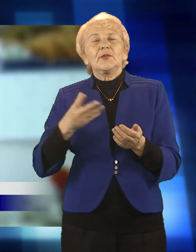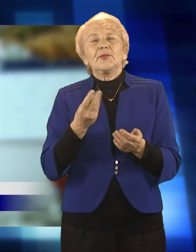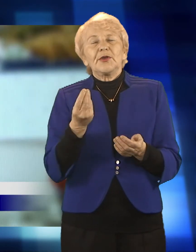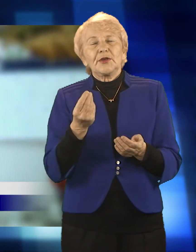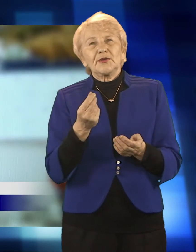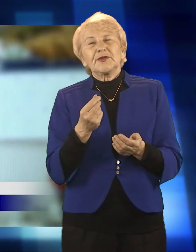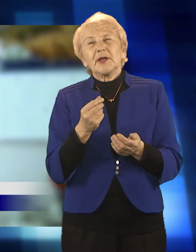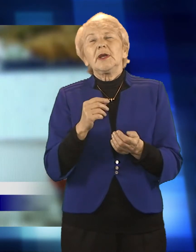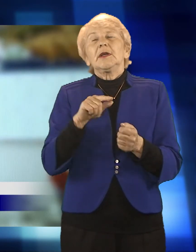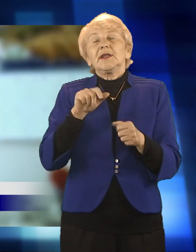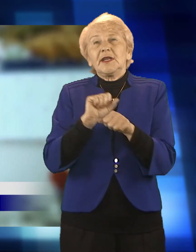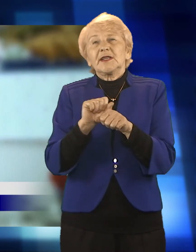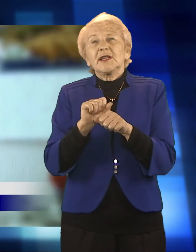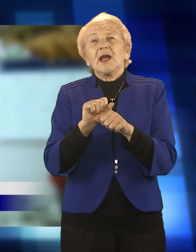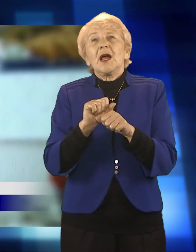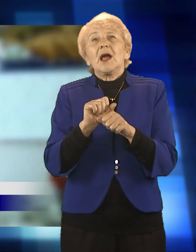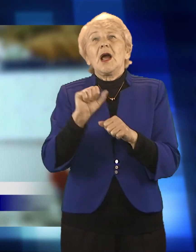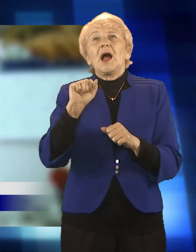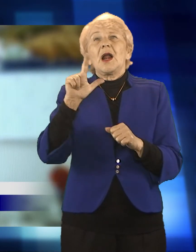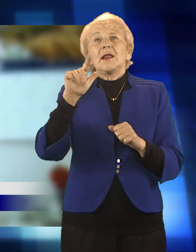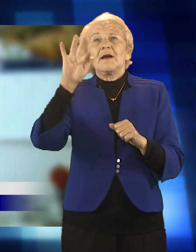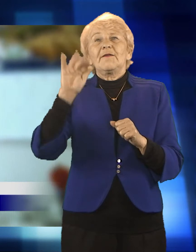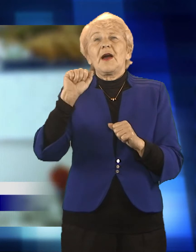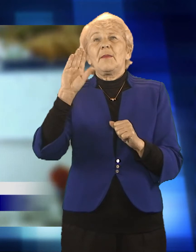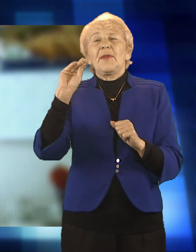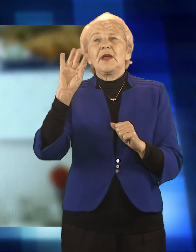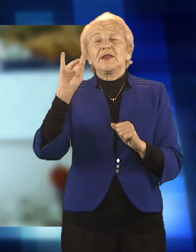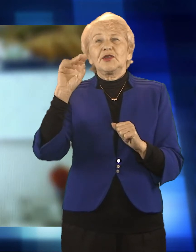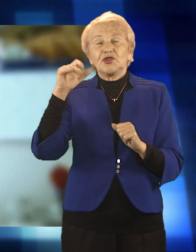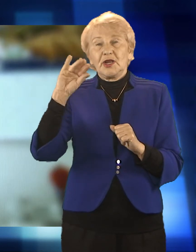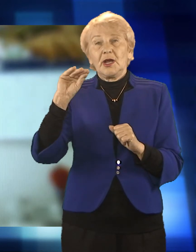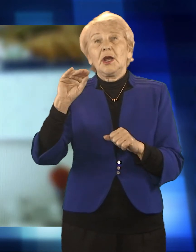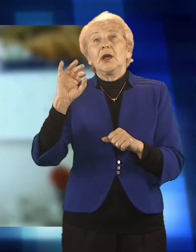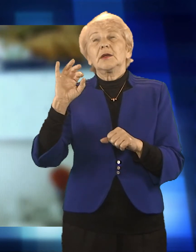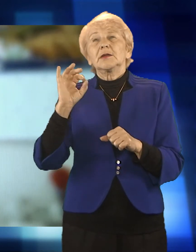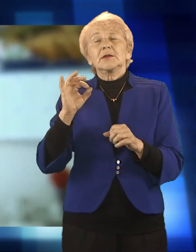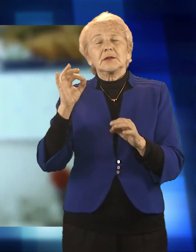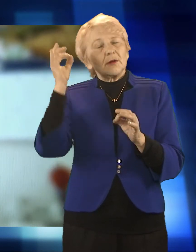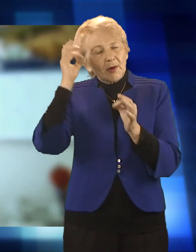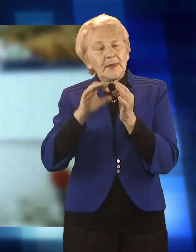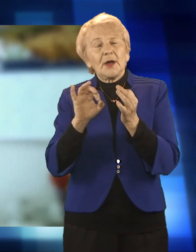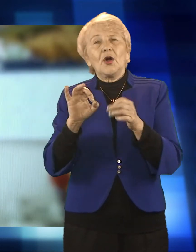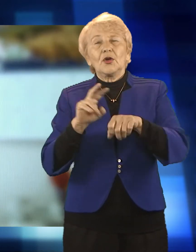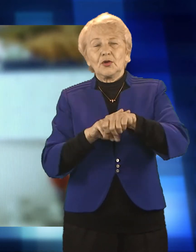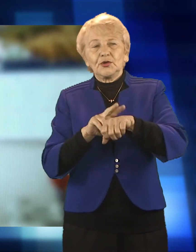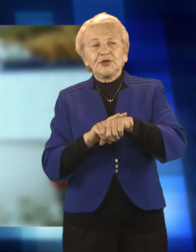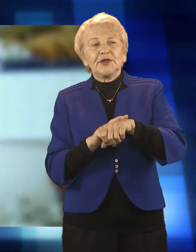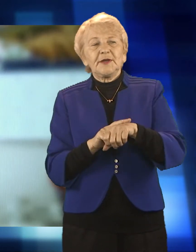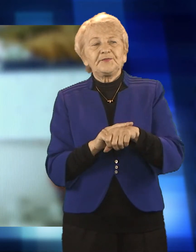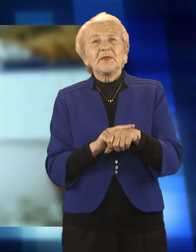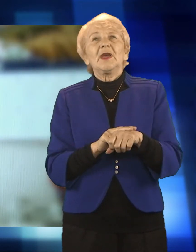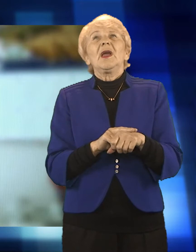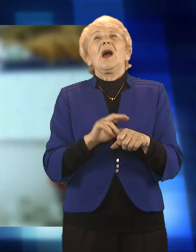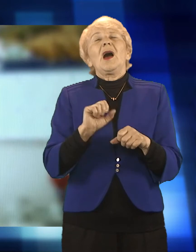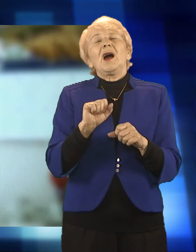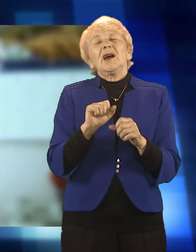porządku alfabetycznym. Na poszczególne godziny jest ustawiona odpowiednia ilość osób. Osoby na teren